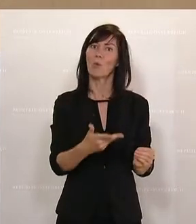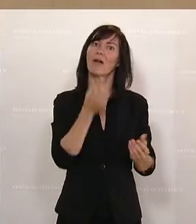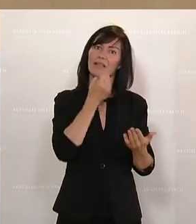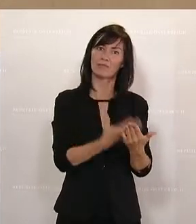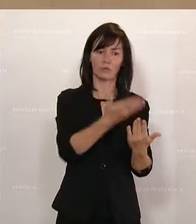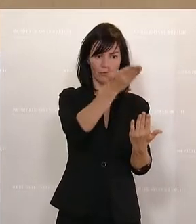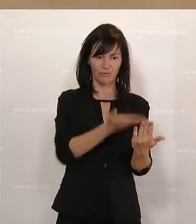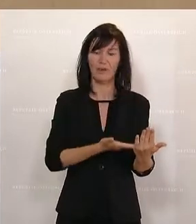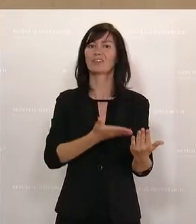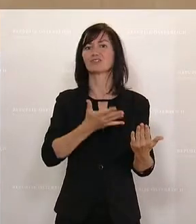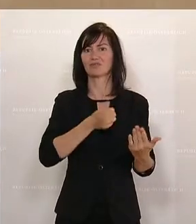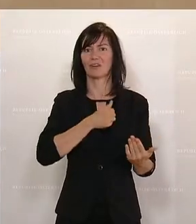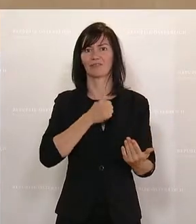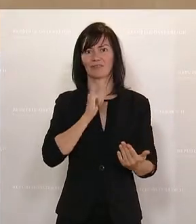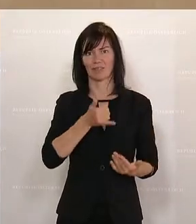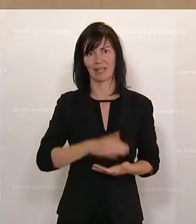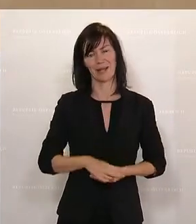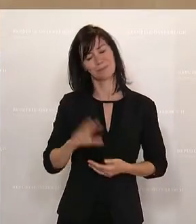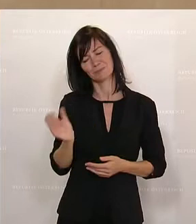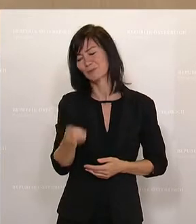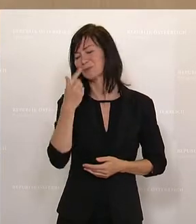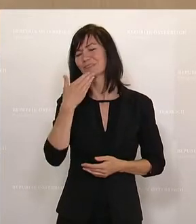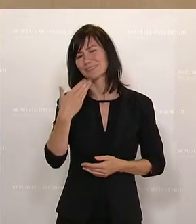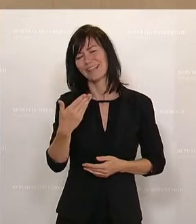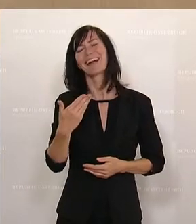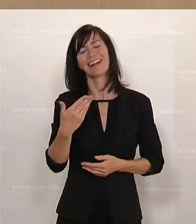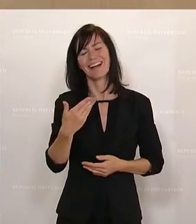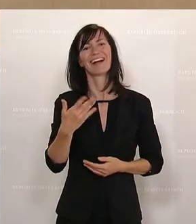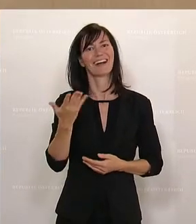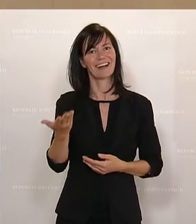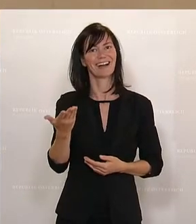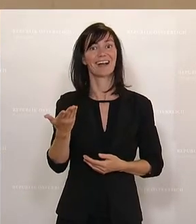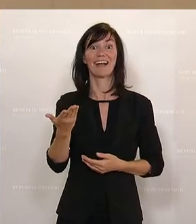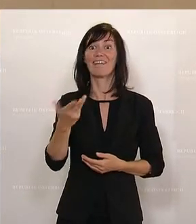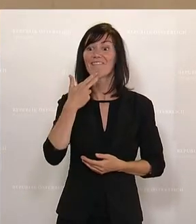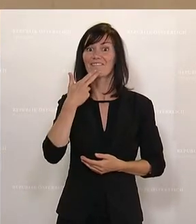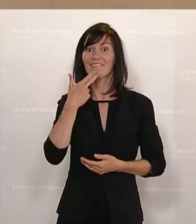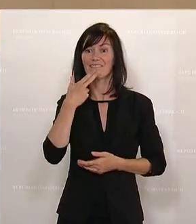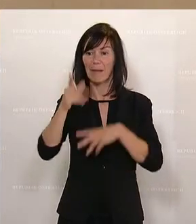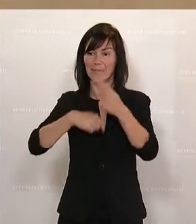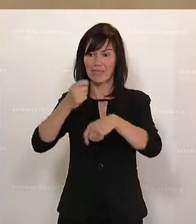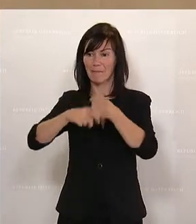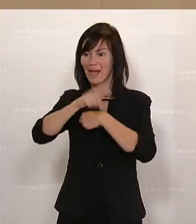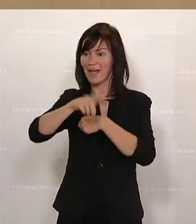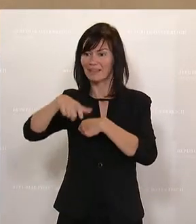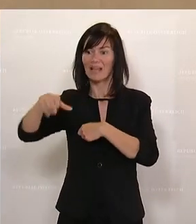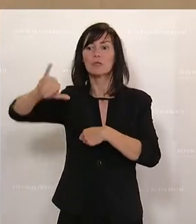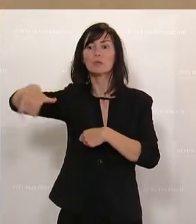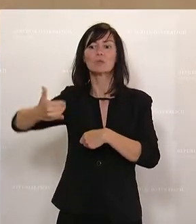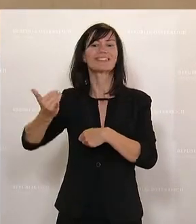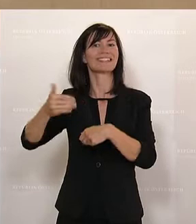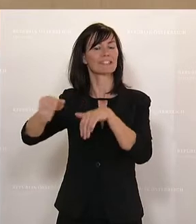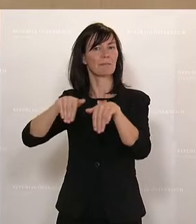möglich gemacht. Und ein ganz besonderer Dank gilt den Mitarbeiterinnen und Mitarbeitern des Justizressorts, allen voran